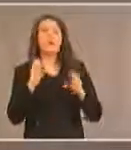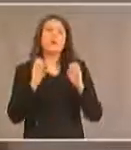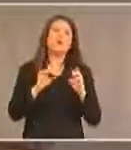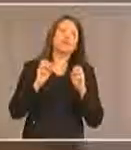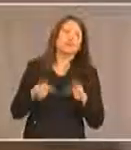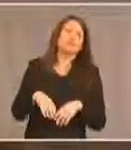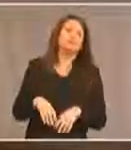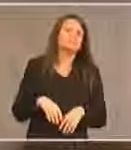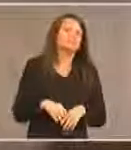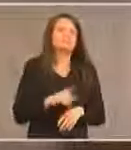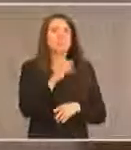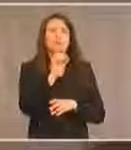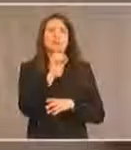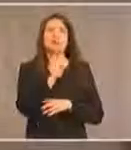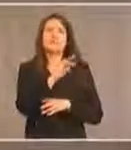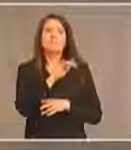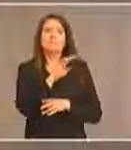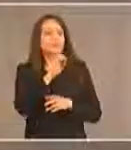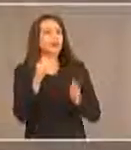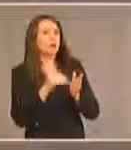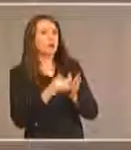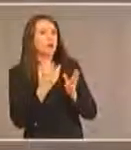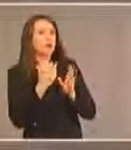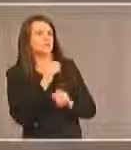Dominique pour vous encore James